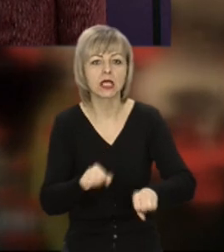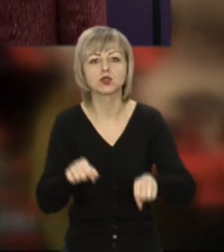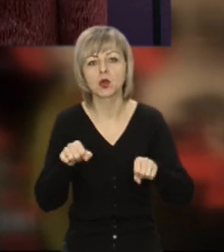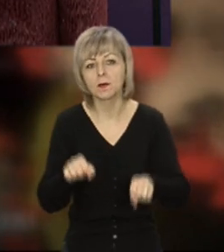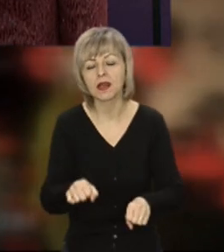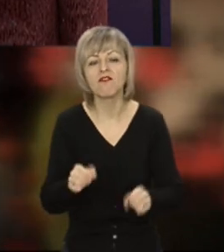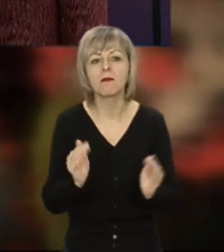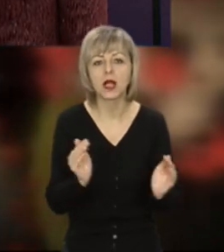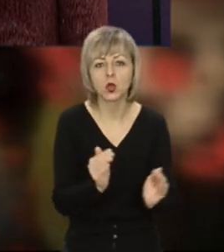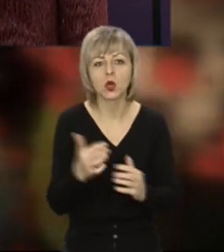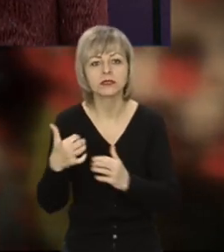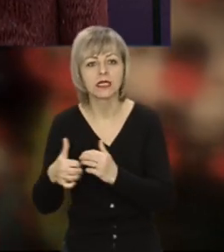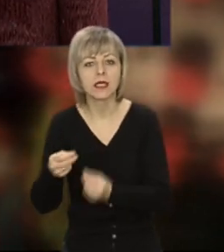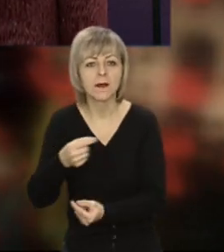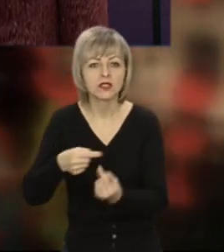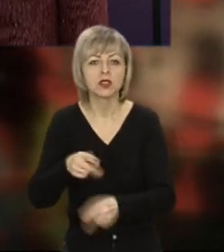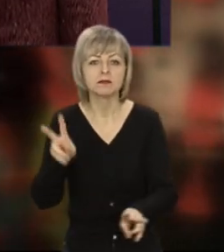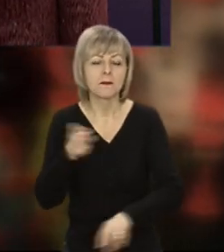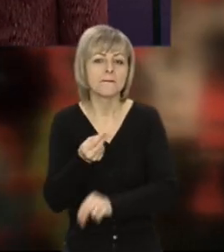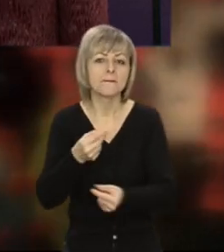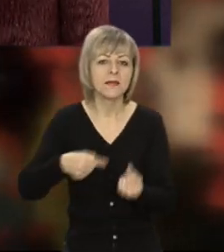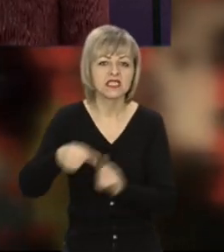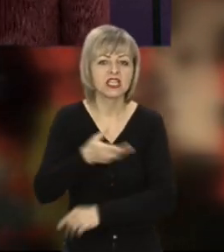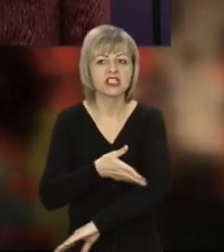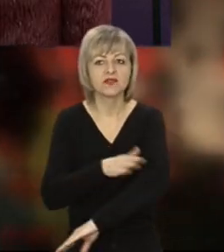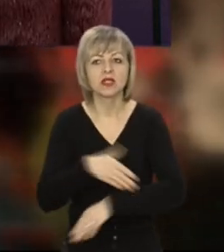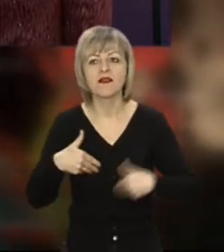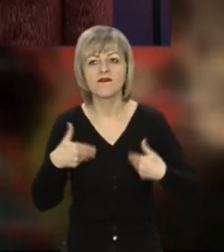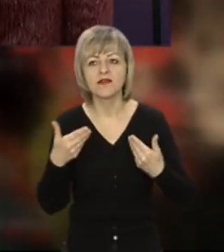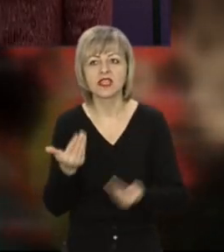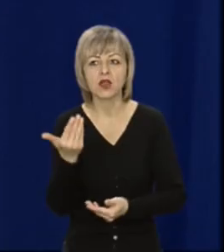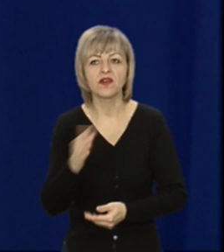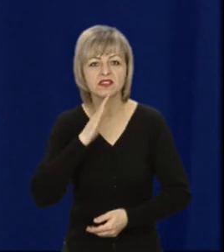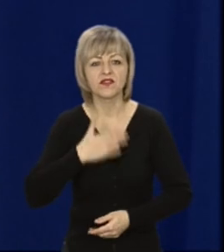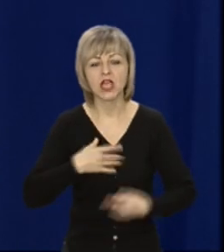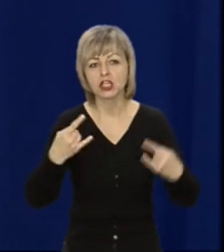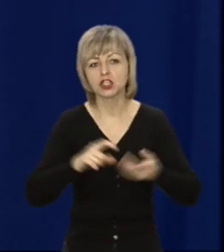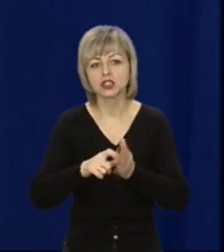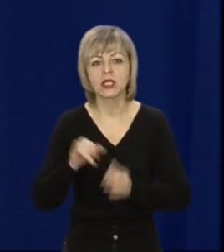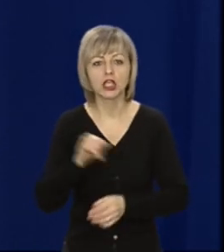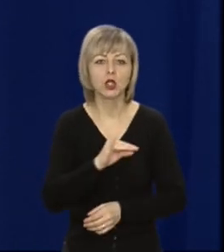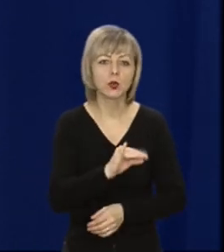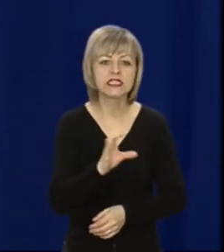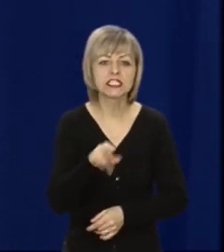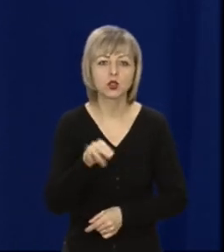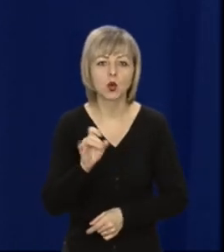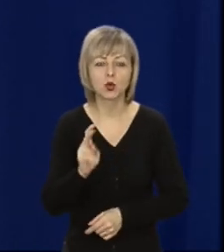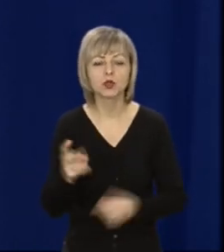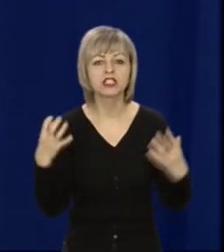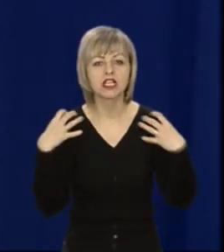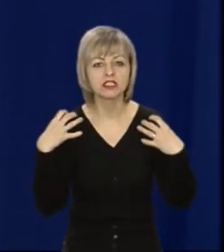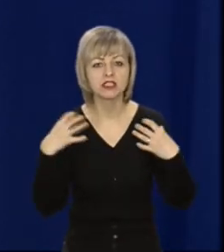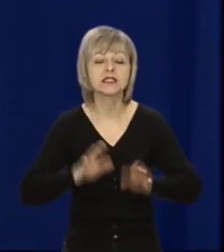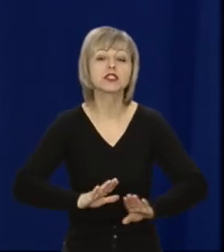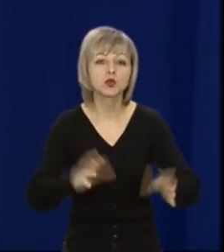прав малого та середнього бізнесу «Бізнес Волинь». Доброго вечора. Вітаю вас сьогодні у нашій студії. Та Юрій Сидорук, заступник начальника